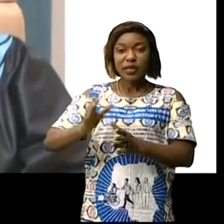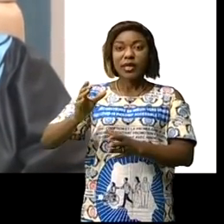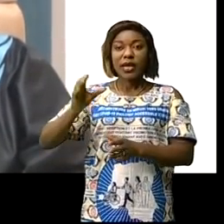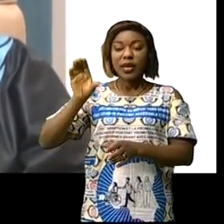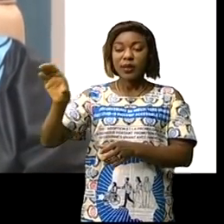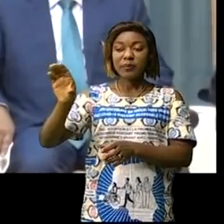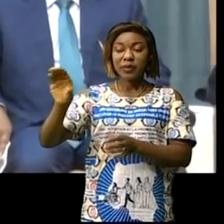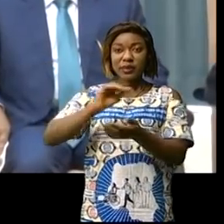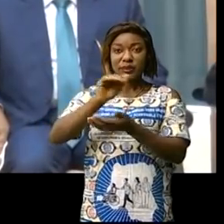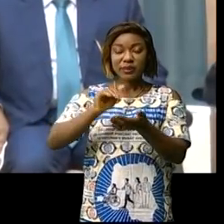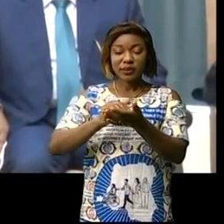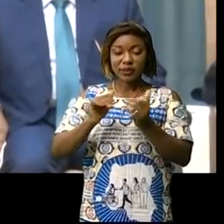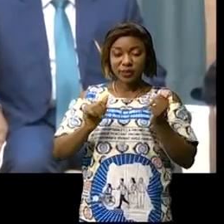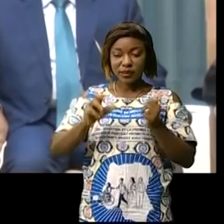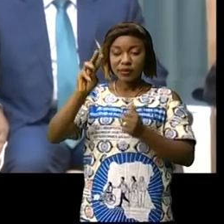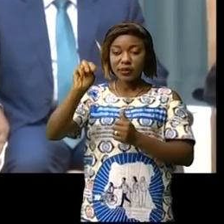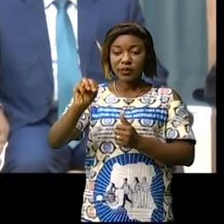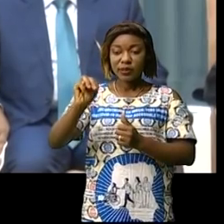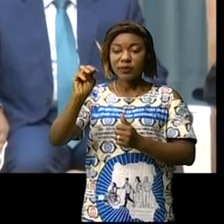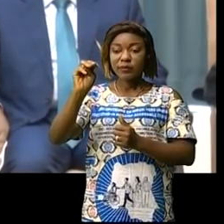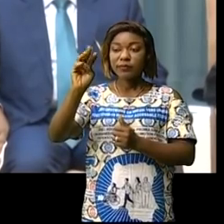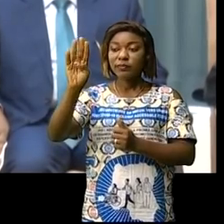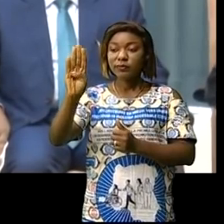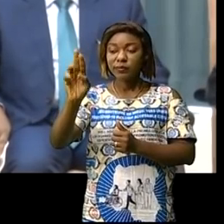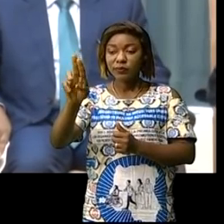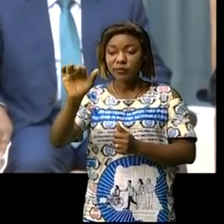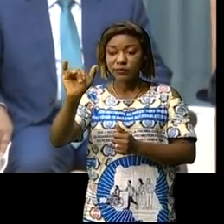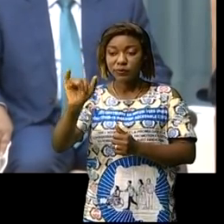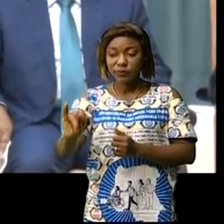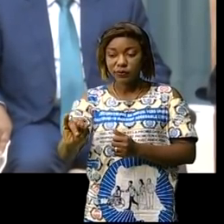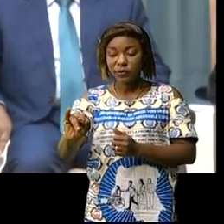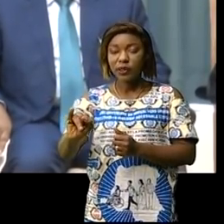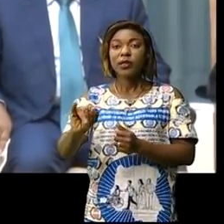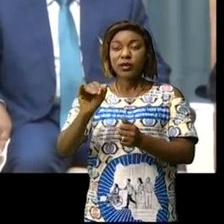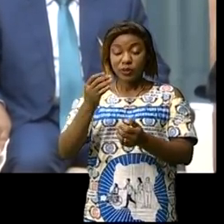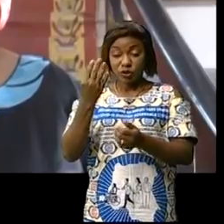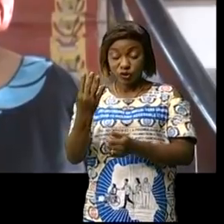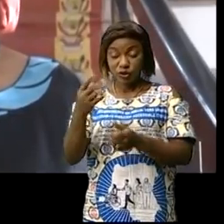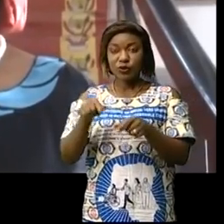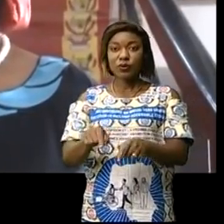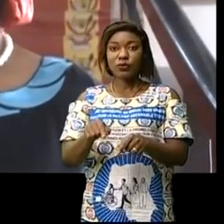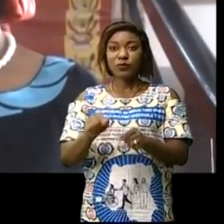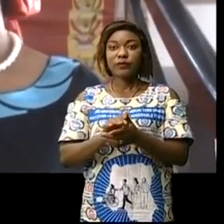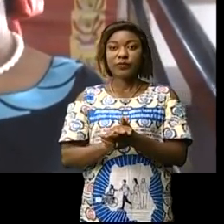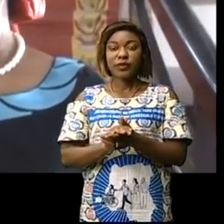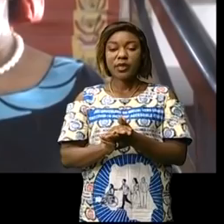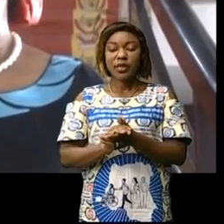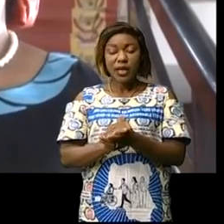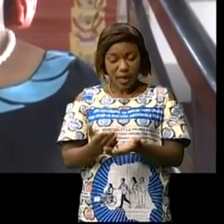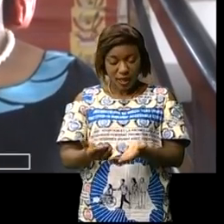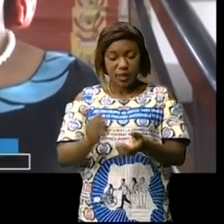Malangu Kabedim Boui, et ses deux vice-gouverneurs, ce jeudi 22 juillet au Palais de la Nation. Les défis sont très importants,